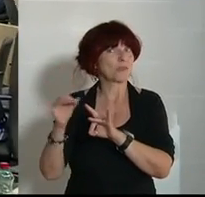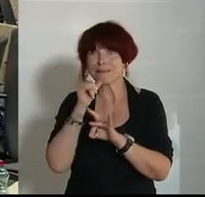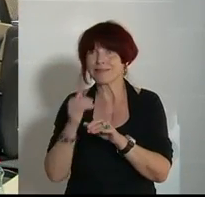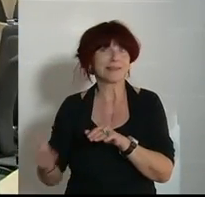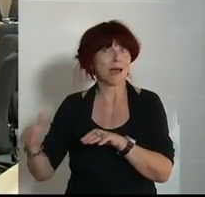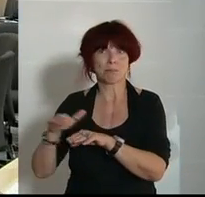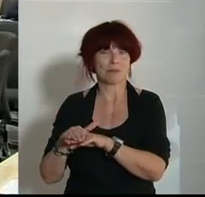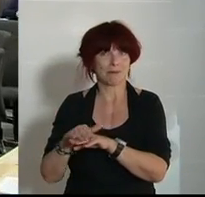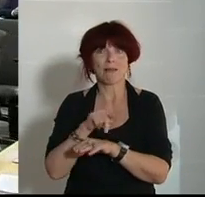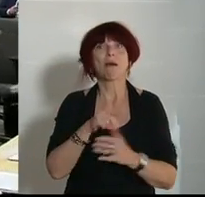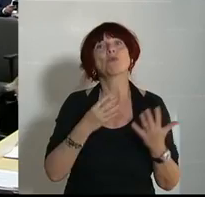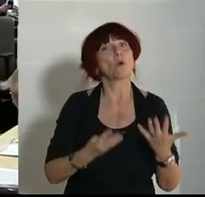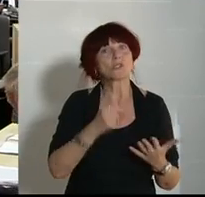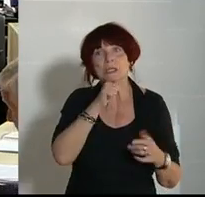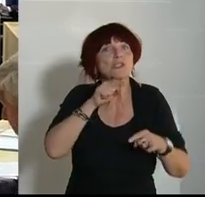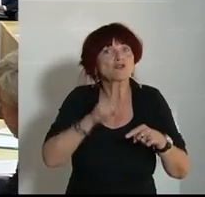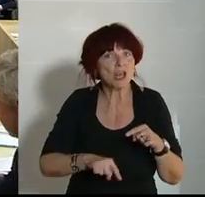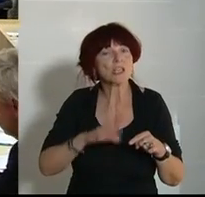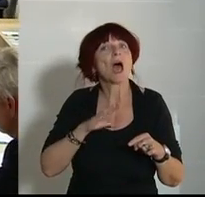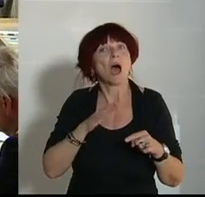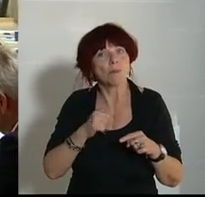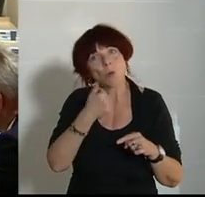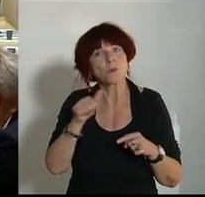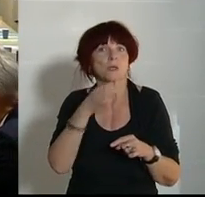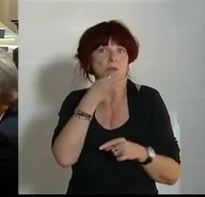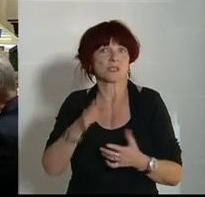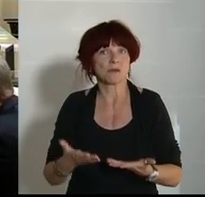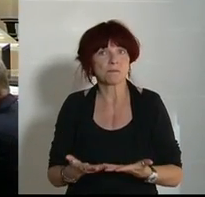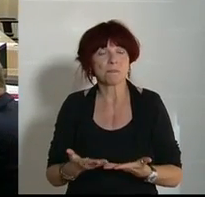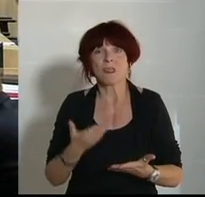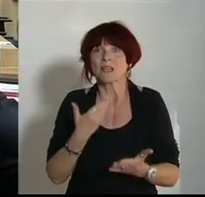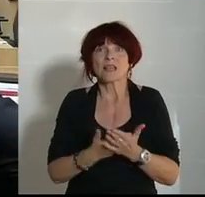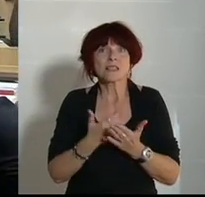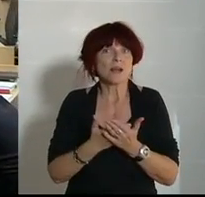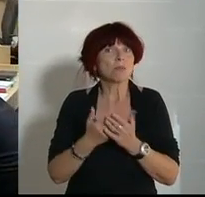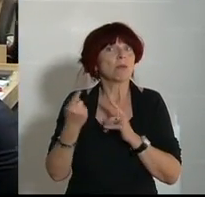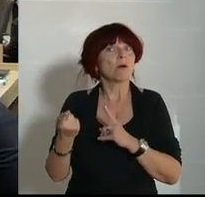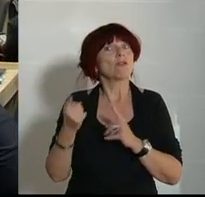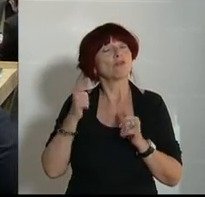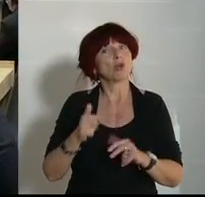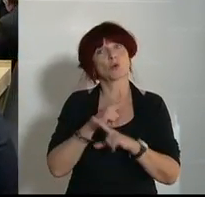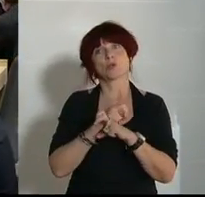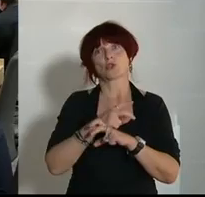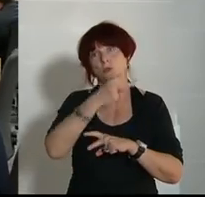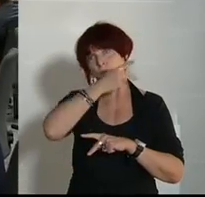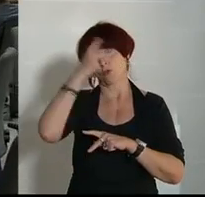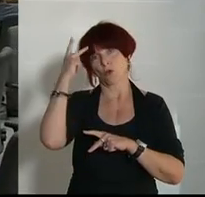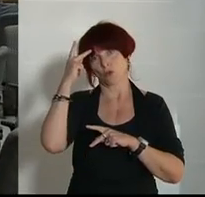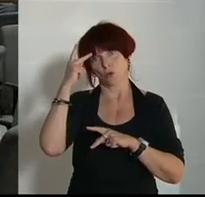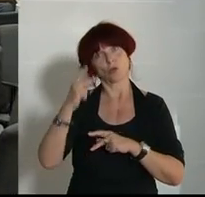nicht decken können. Und deshalb empfehle ich im Interesse der österreichischen Bevölkerung, dass wir das Europäische